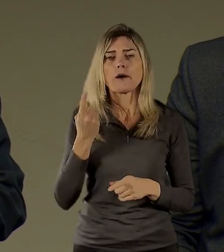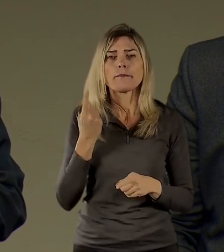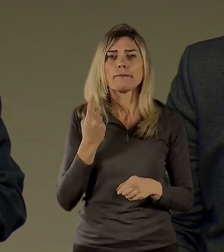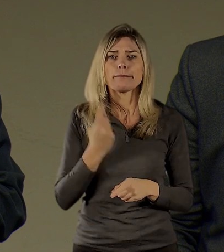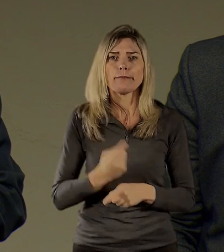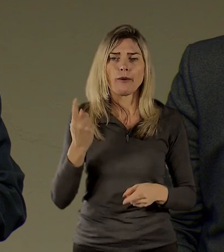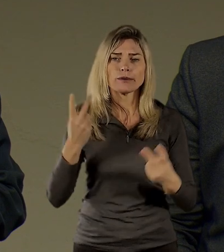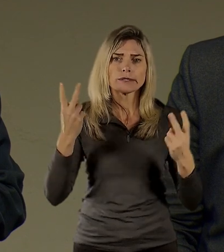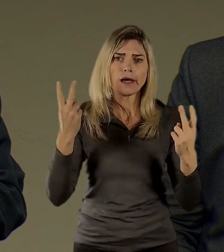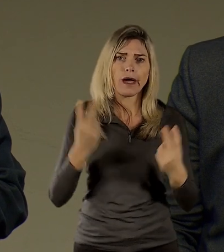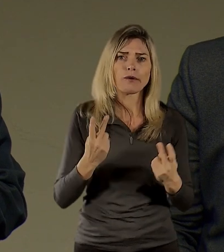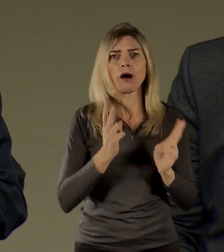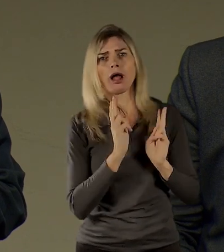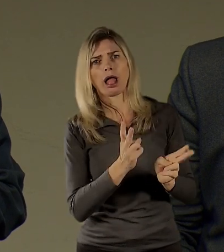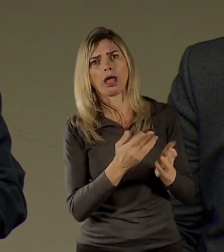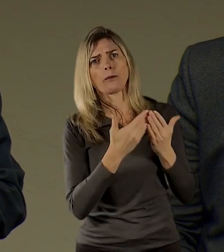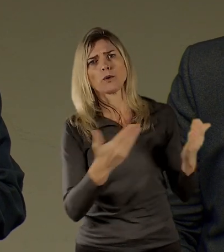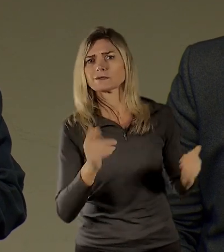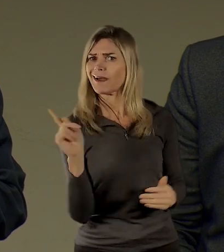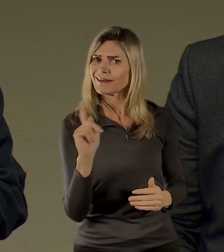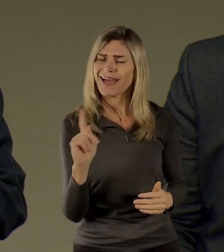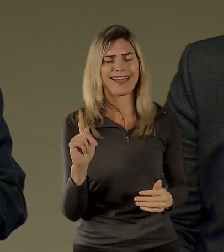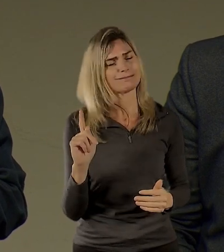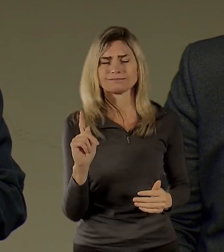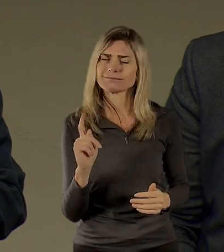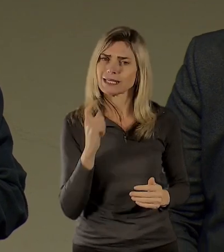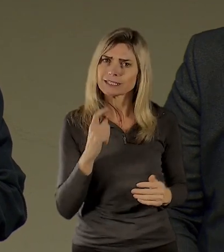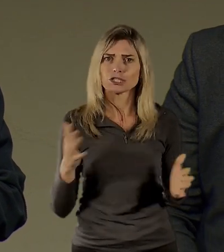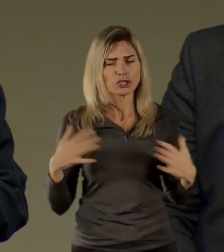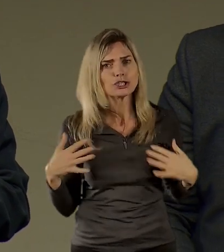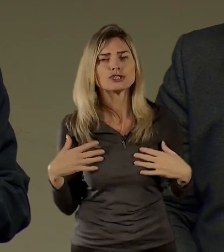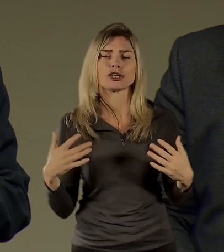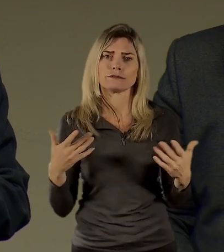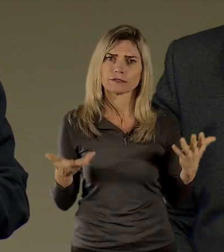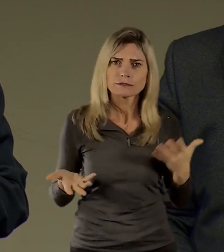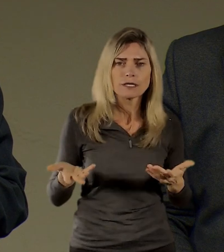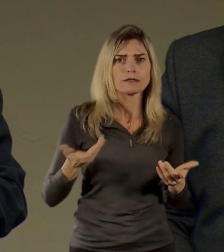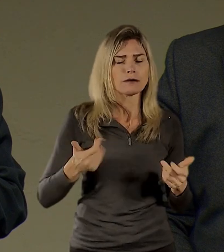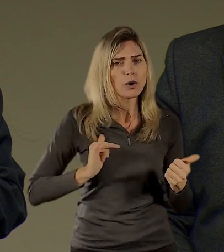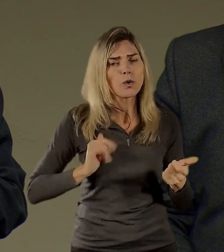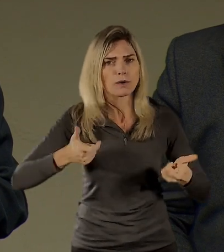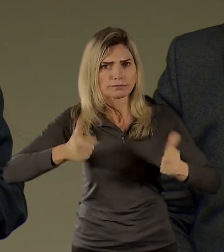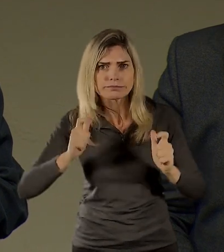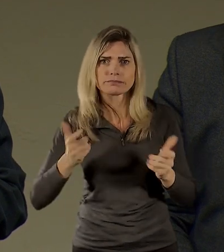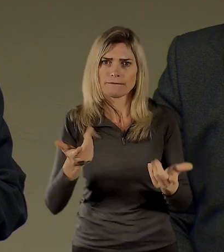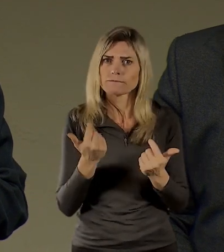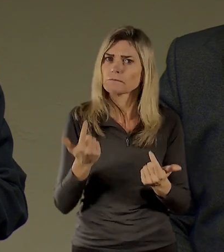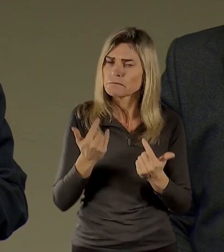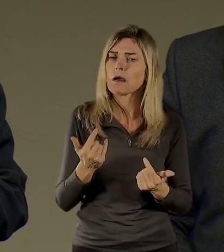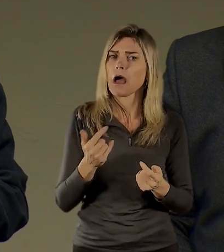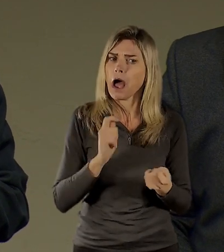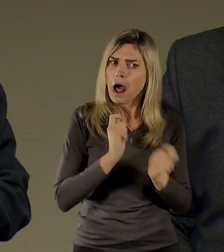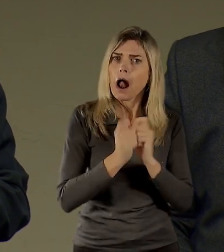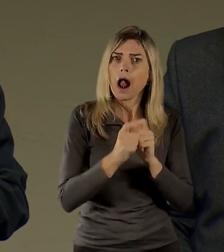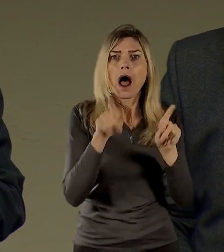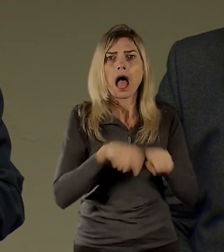nějakého strnulého muzejnictví 19. století, ale které skutečně budou se proměňovat v